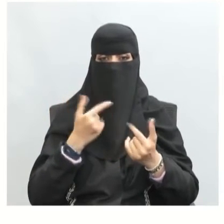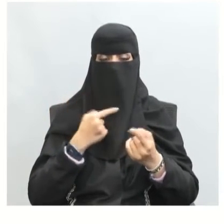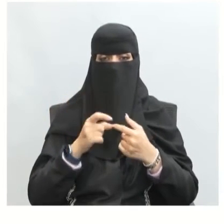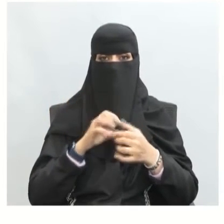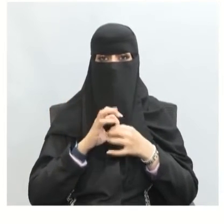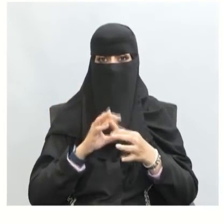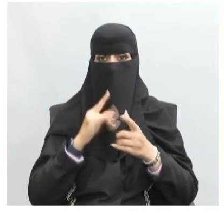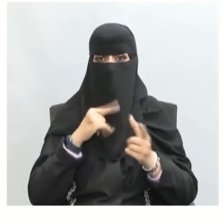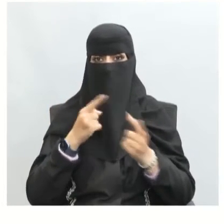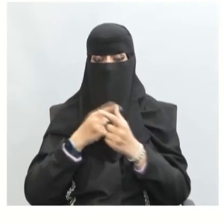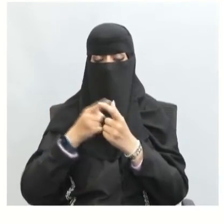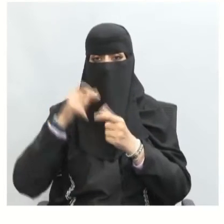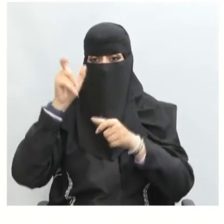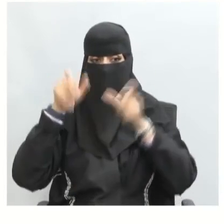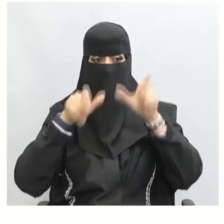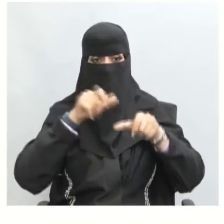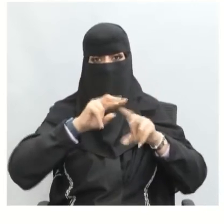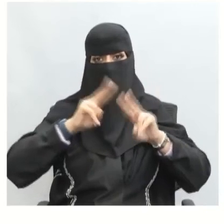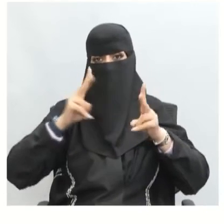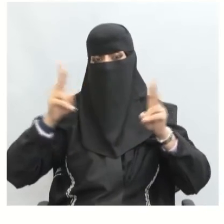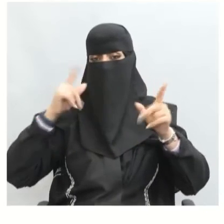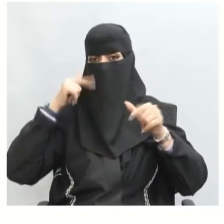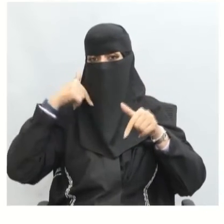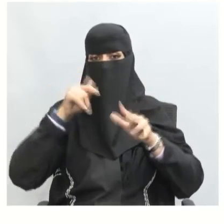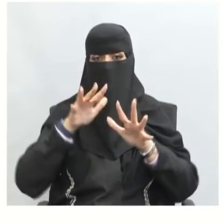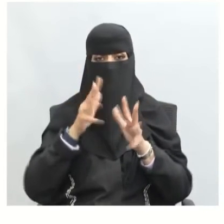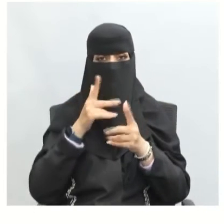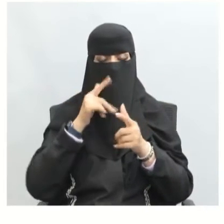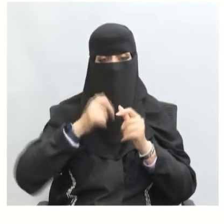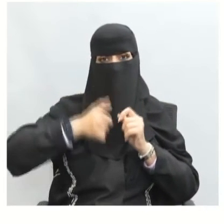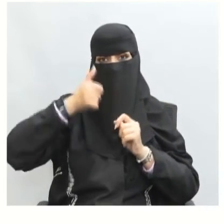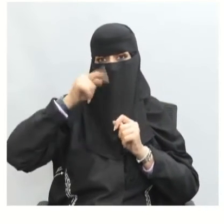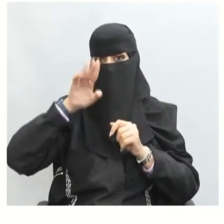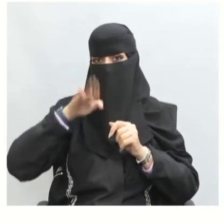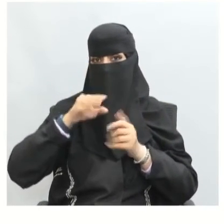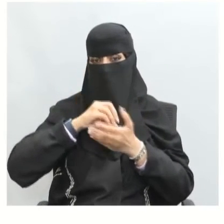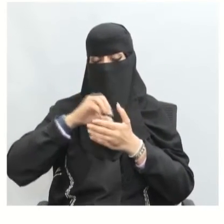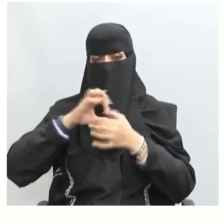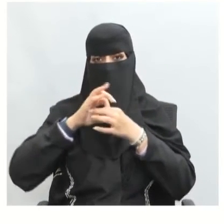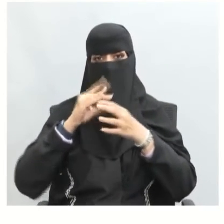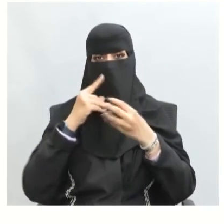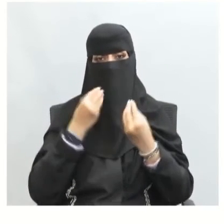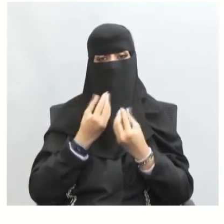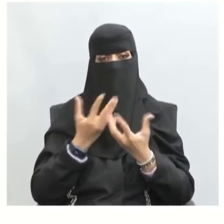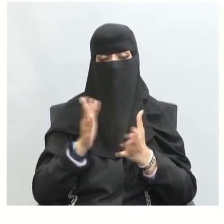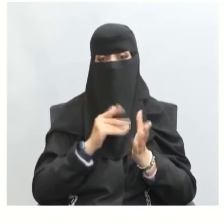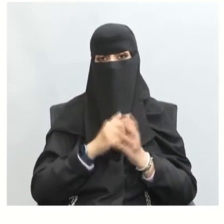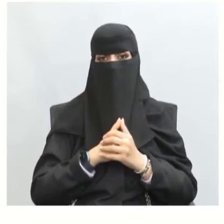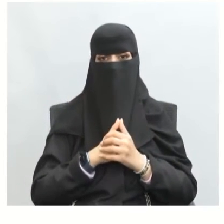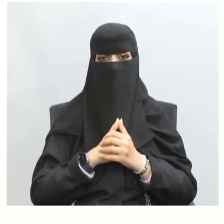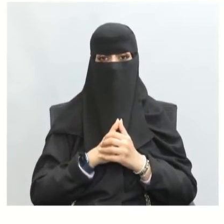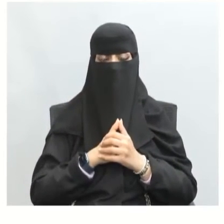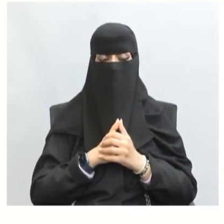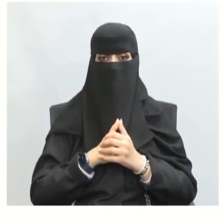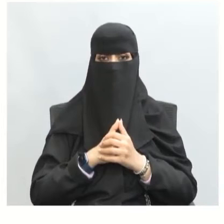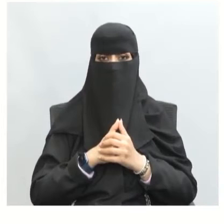بين أطراف مختلفة فكيف يكون وسيلة اتصال ناجحة في رأيك